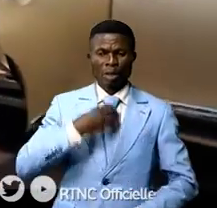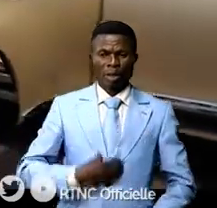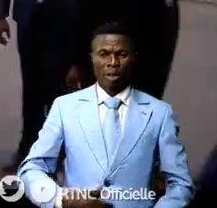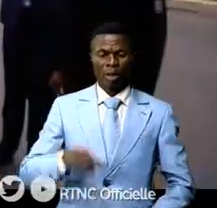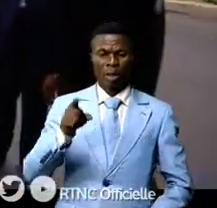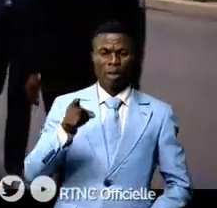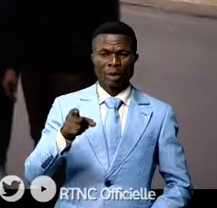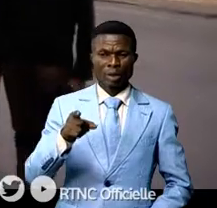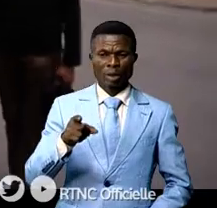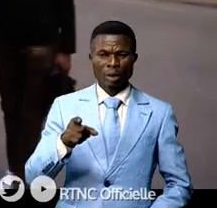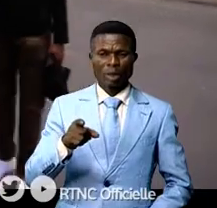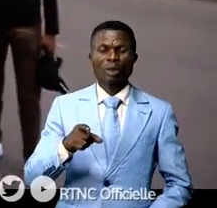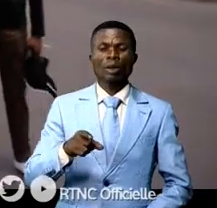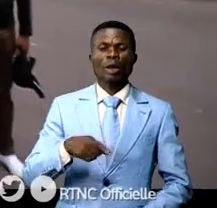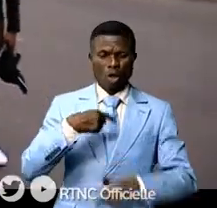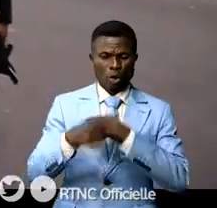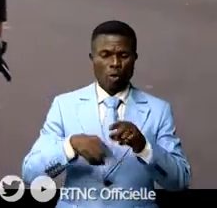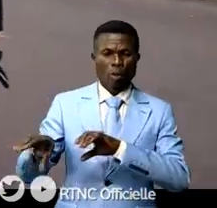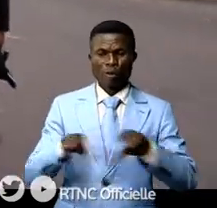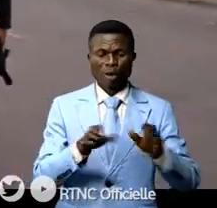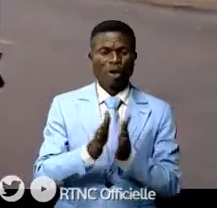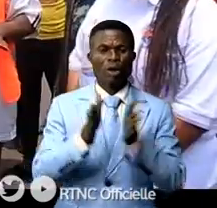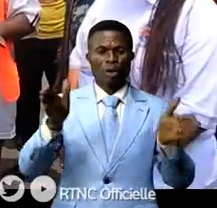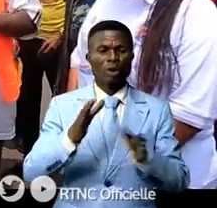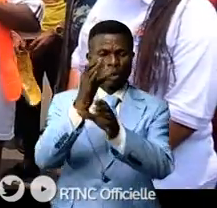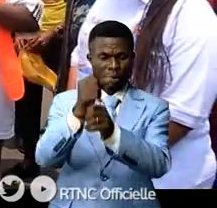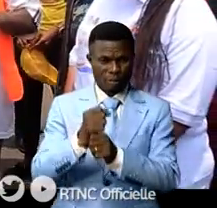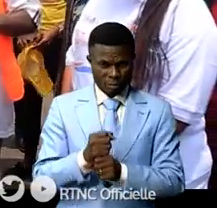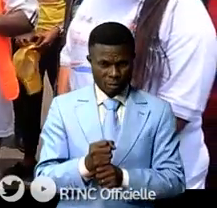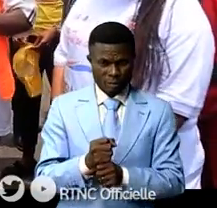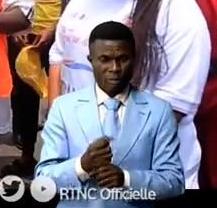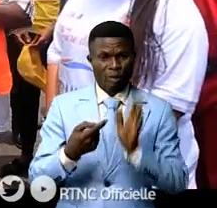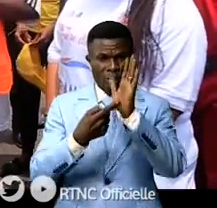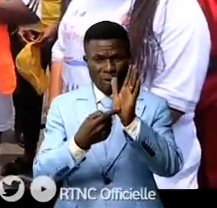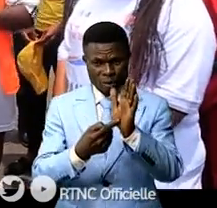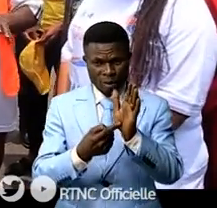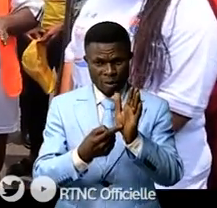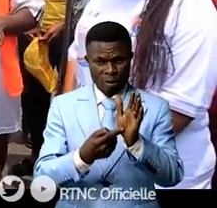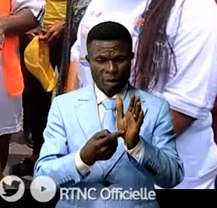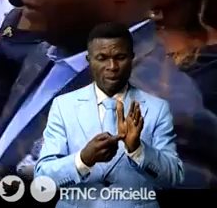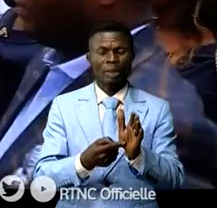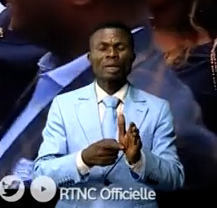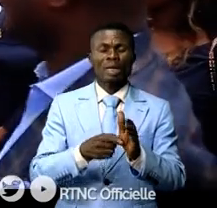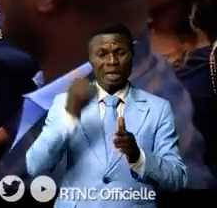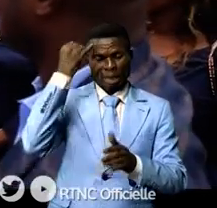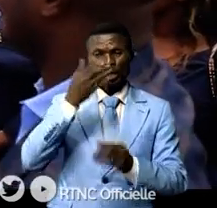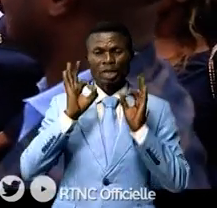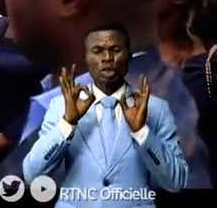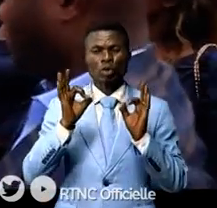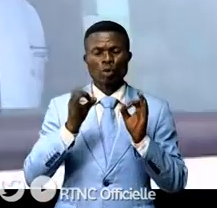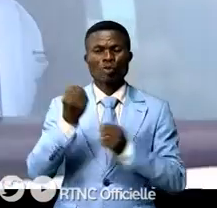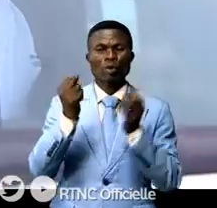Mazenga Moukanzou. Commence alors la cérémonie officielle de réception, marquée somme toute par des nouvelles directives aux